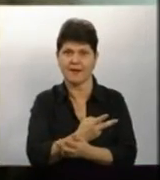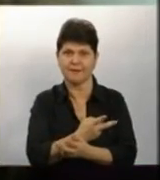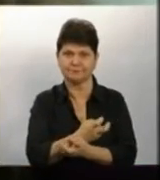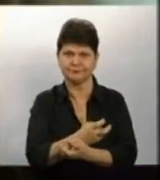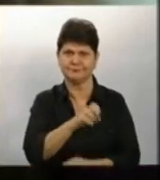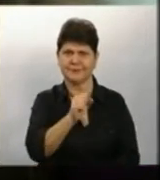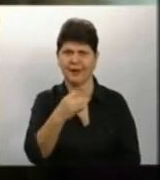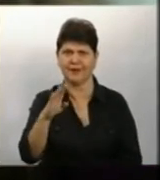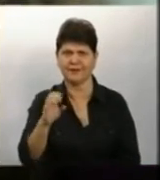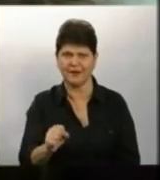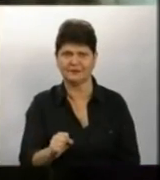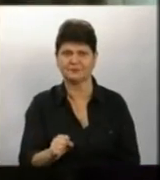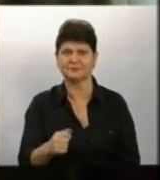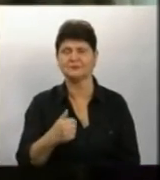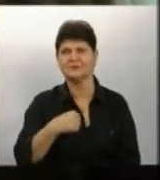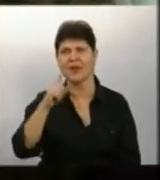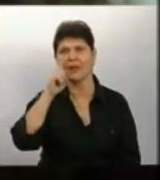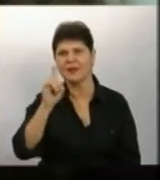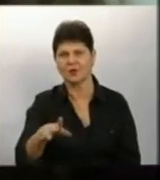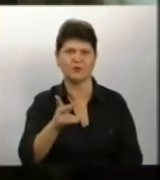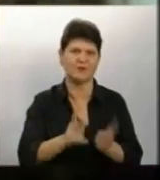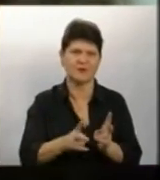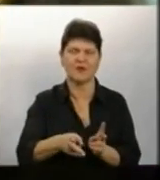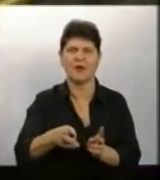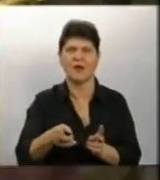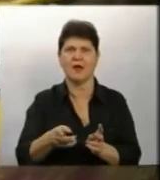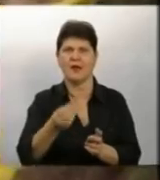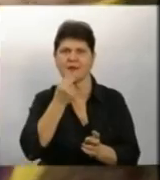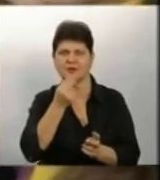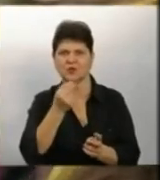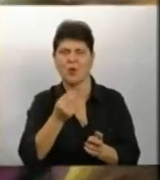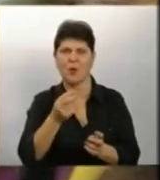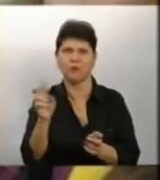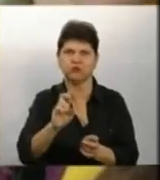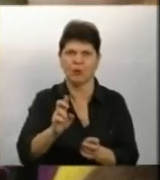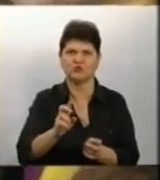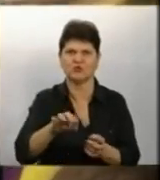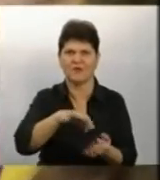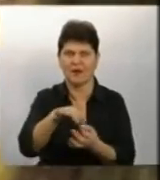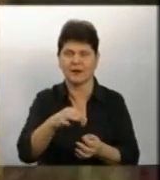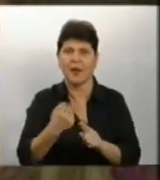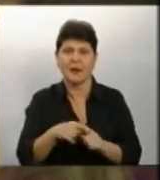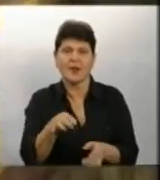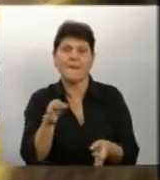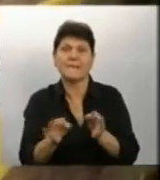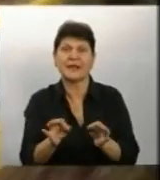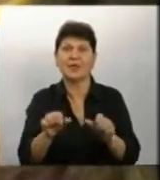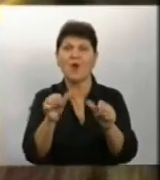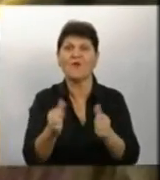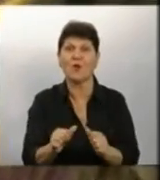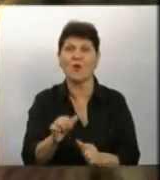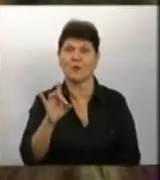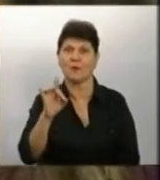малювати таку приготовлену їжу, як борщ і вареньки А то, як природна така форма, яка сама по собі красива